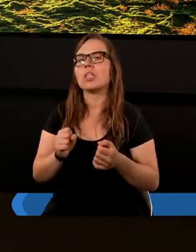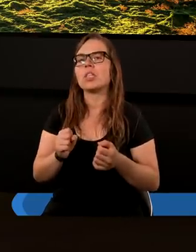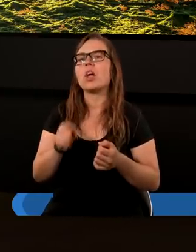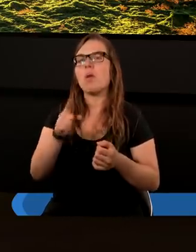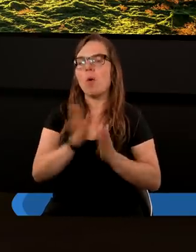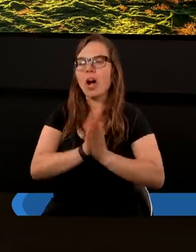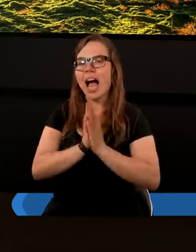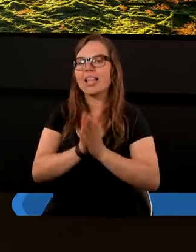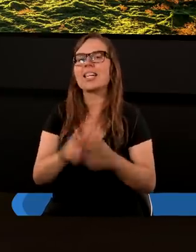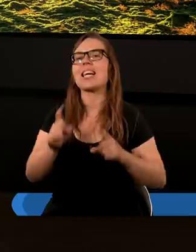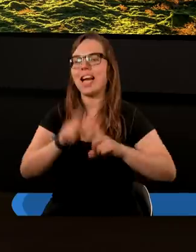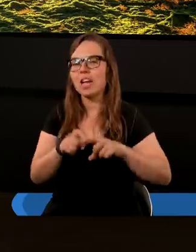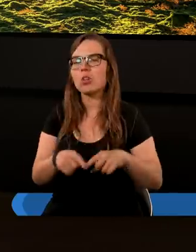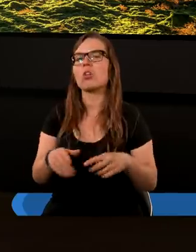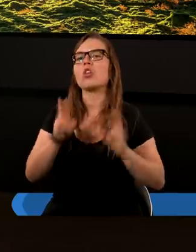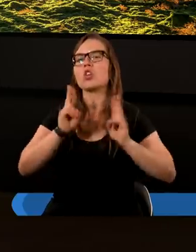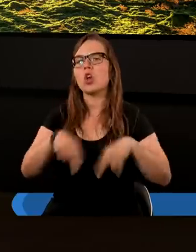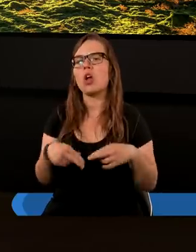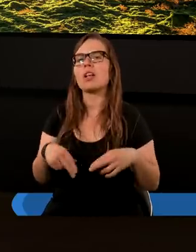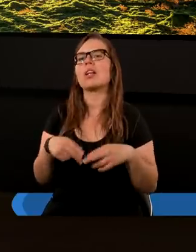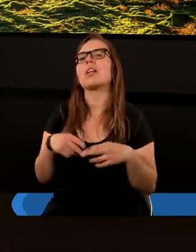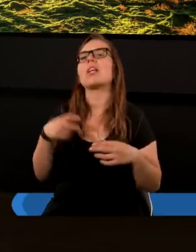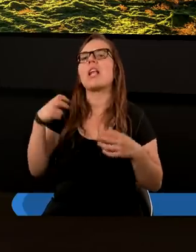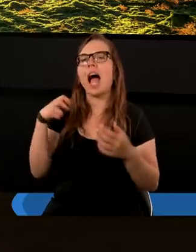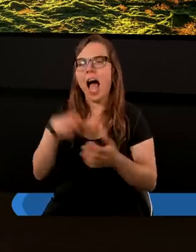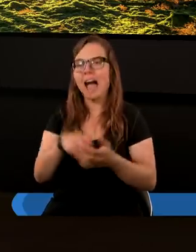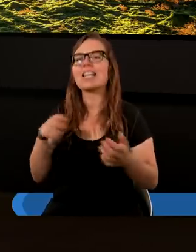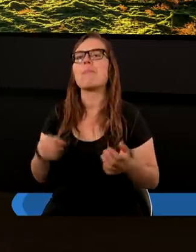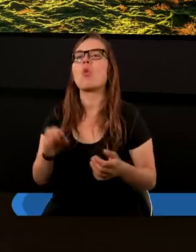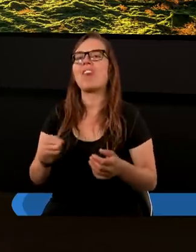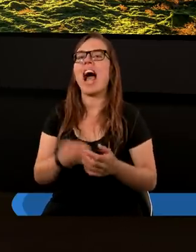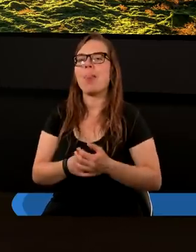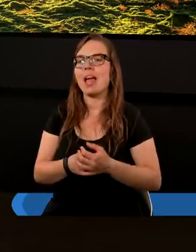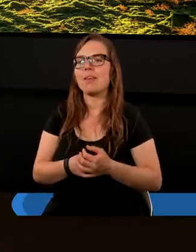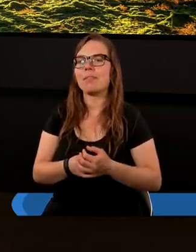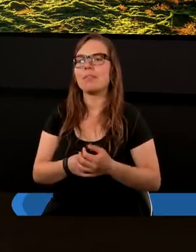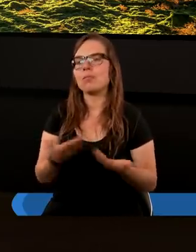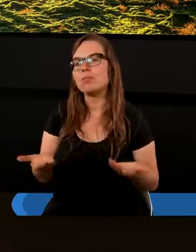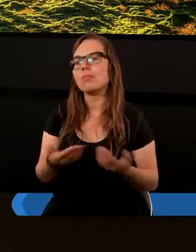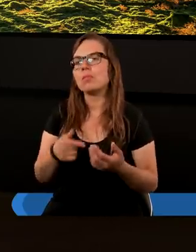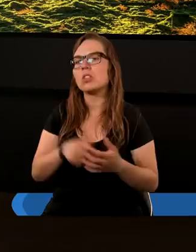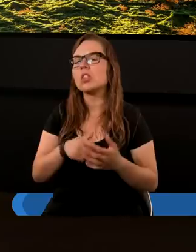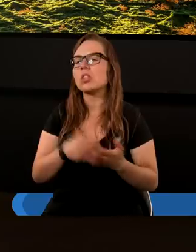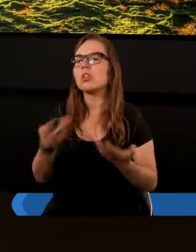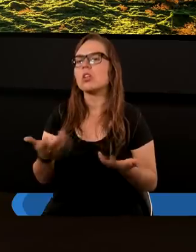pogańskiego, greckiego zostały zaakceptowane. No i